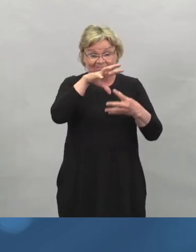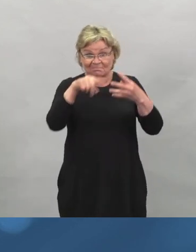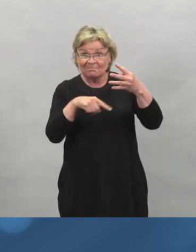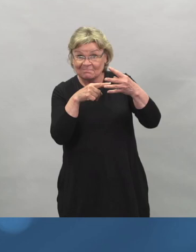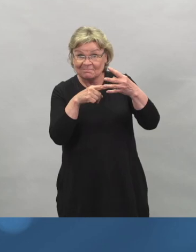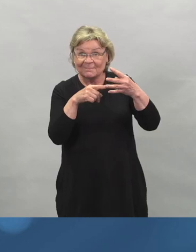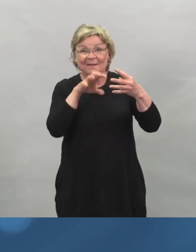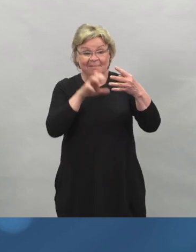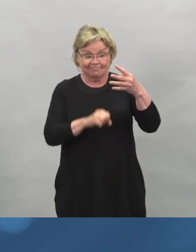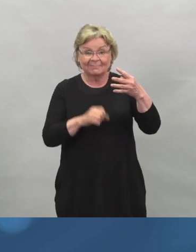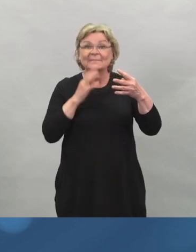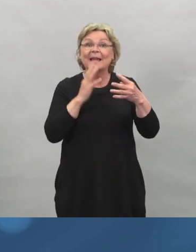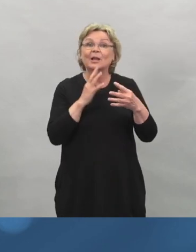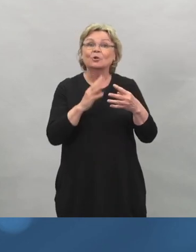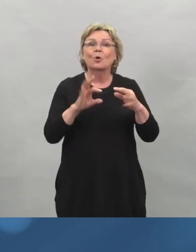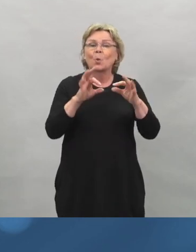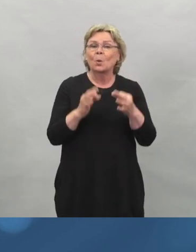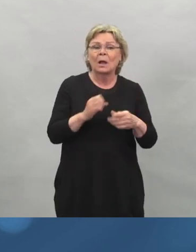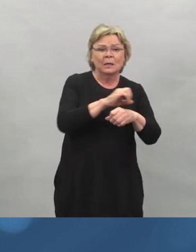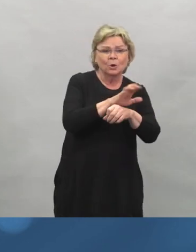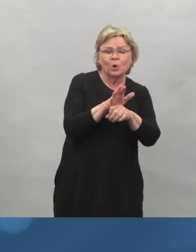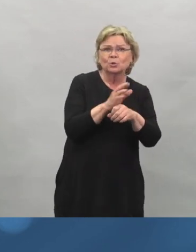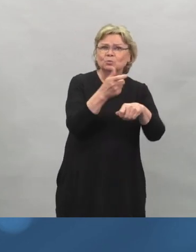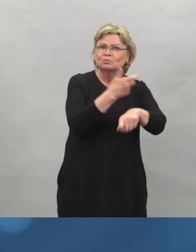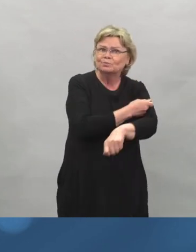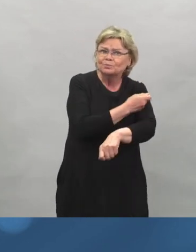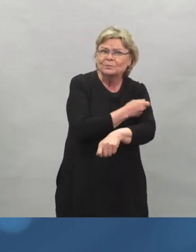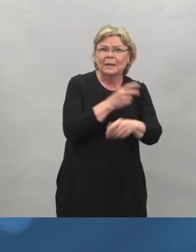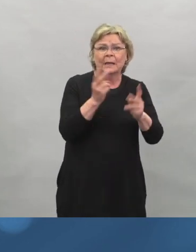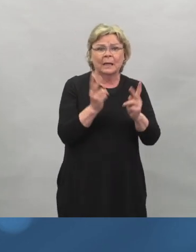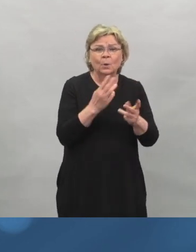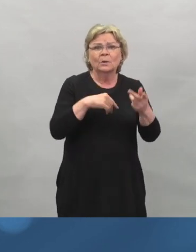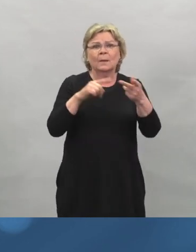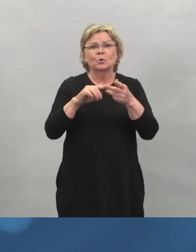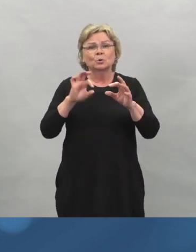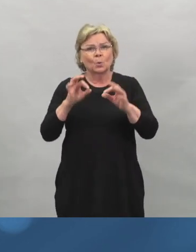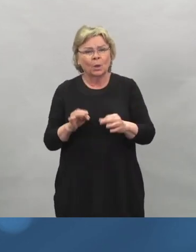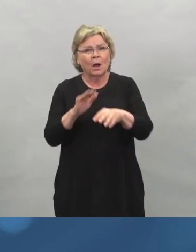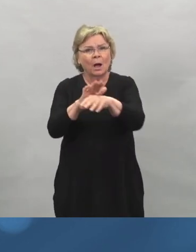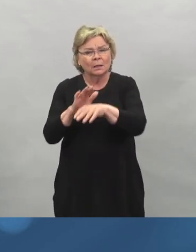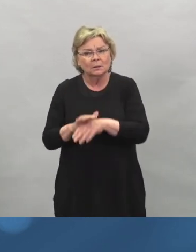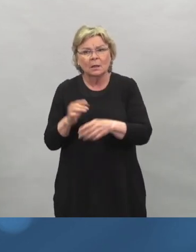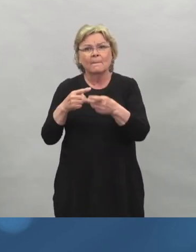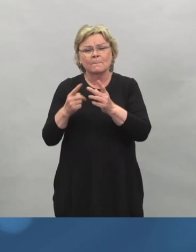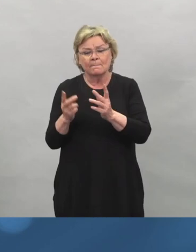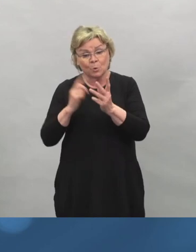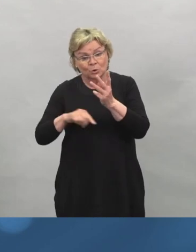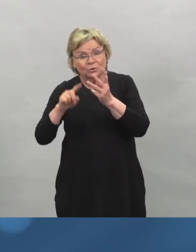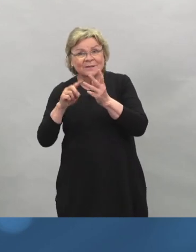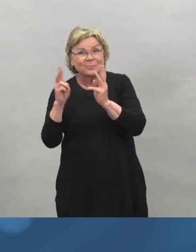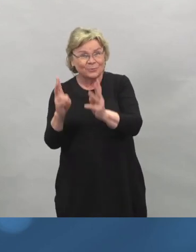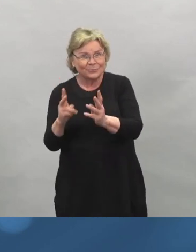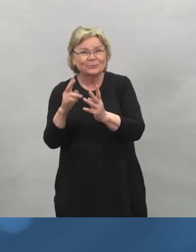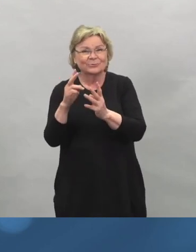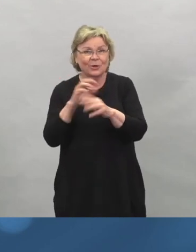käytössä olevien rokotteiden tehosta, ilmoitetuista rokotehaitoista sekä koronatodistuksesta.